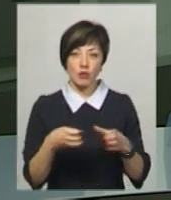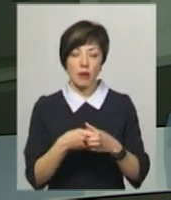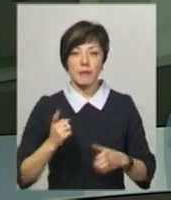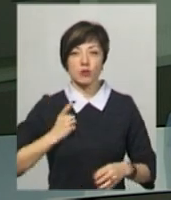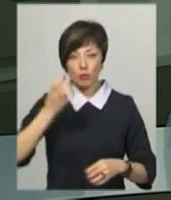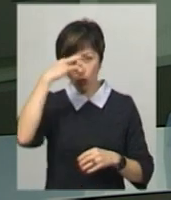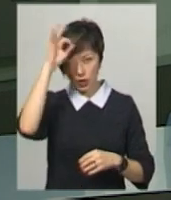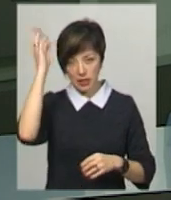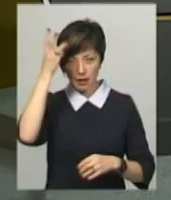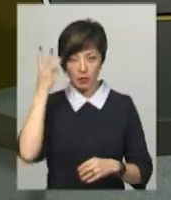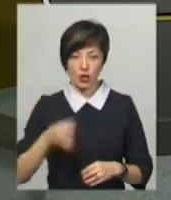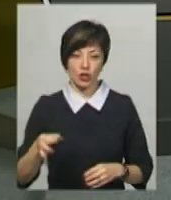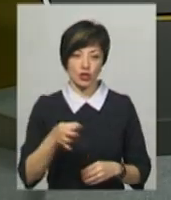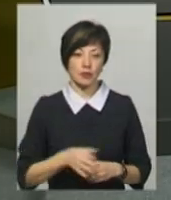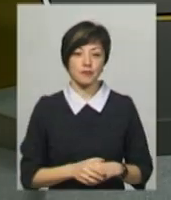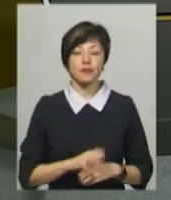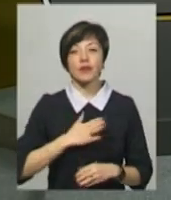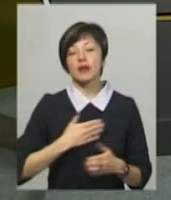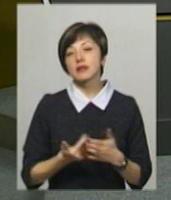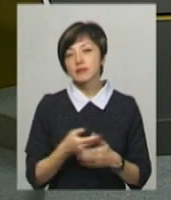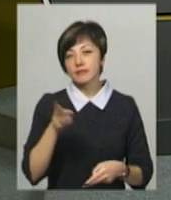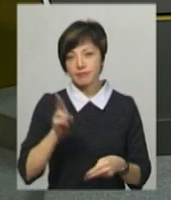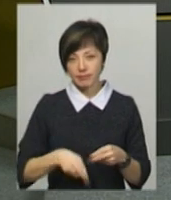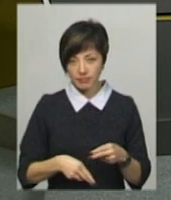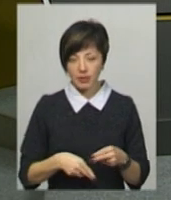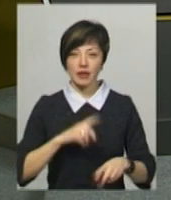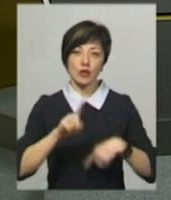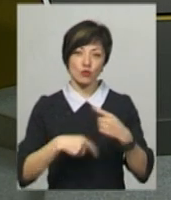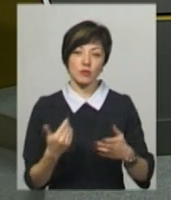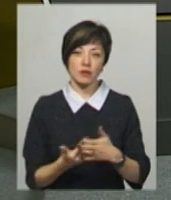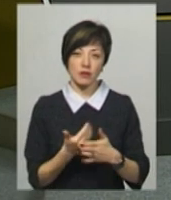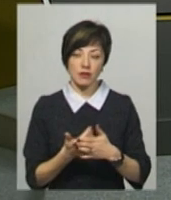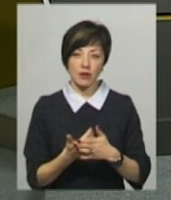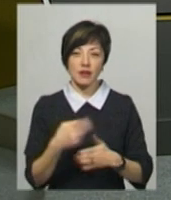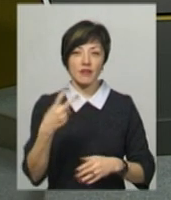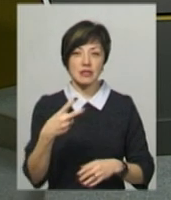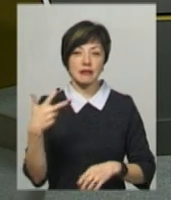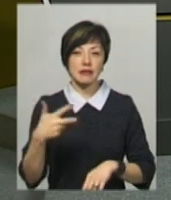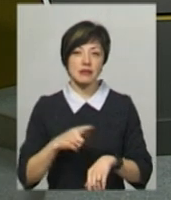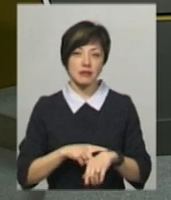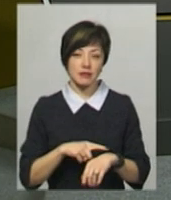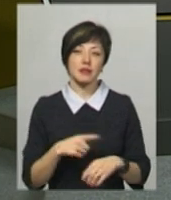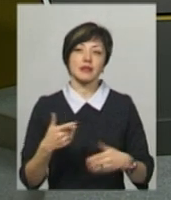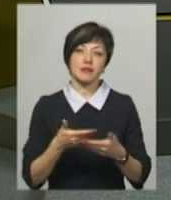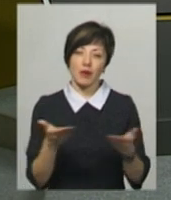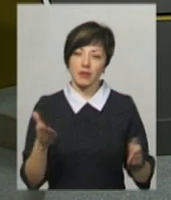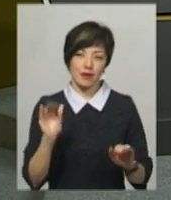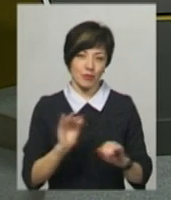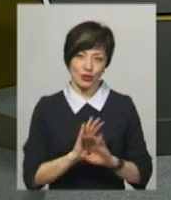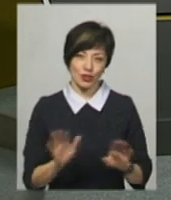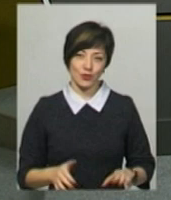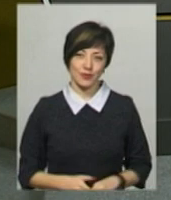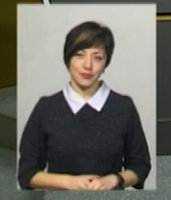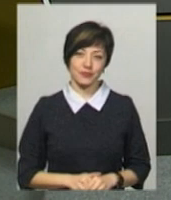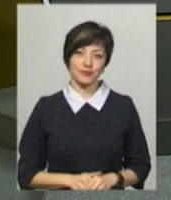поліції Хмельниччини. Наш випуск на цьому завершено. Наступний вийде ефір о 20.30, тож я з вами не прощаюся.